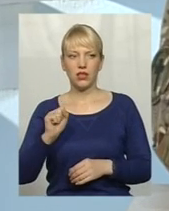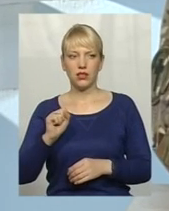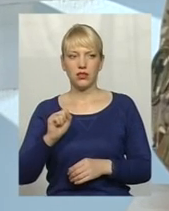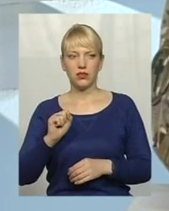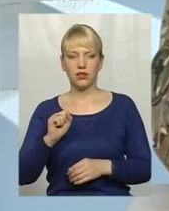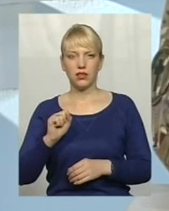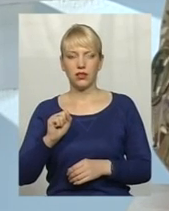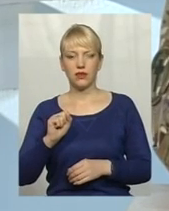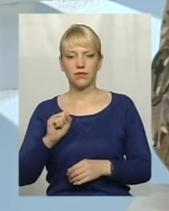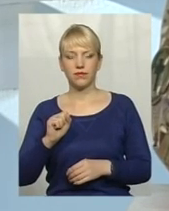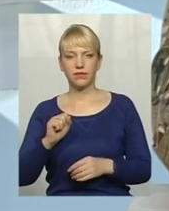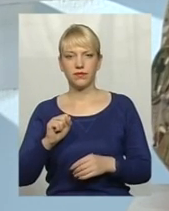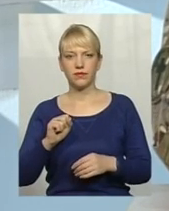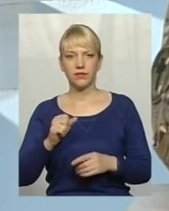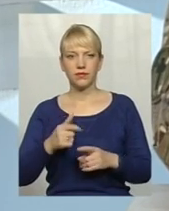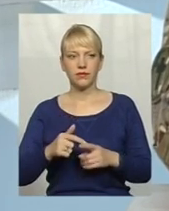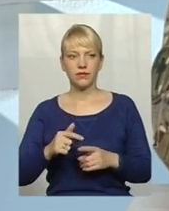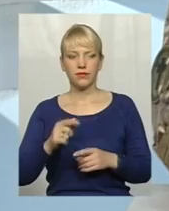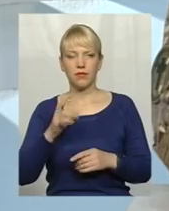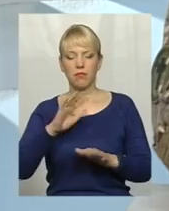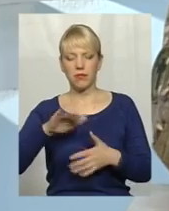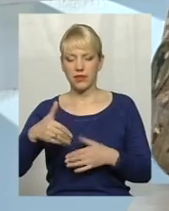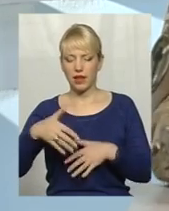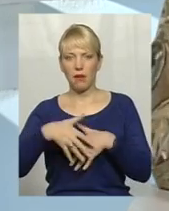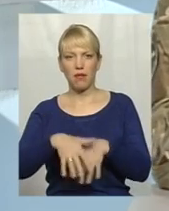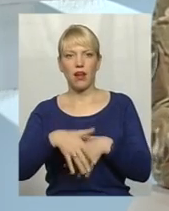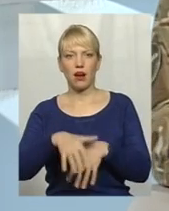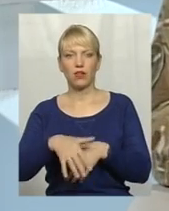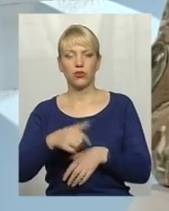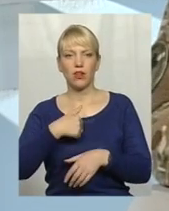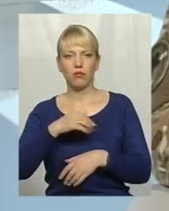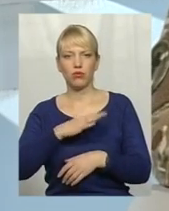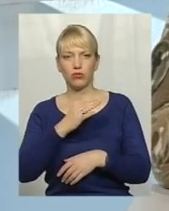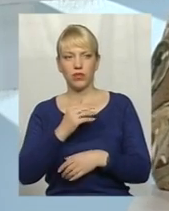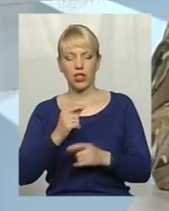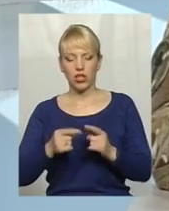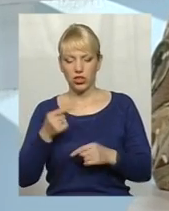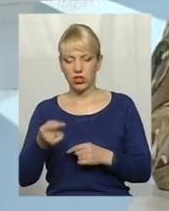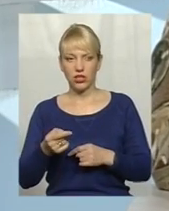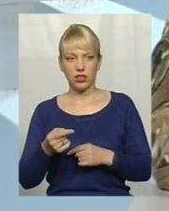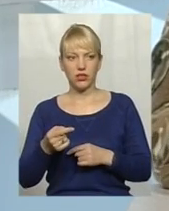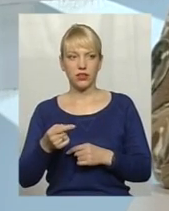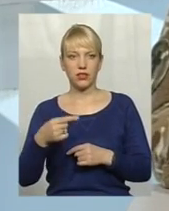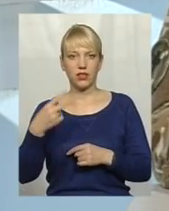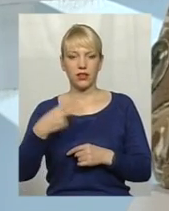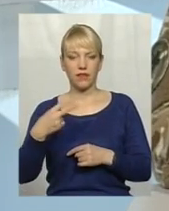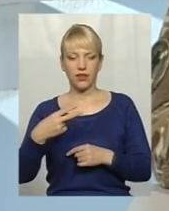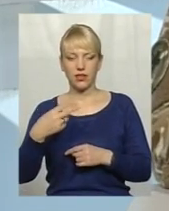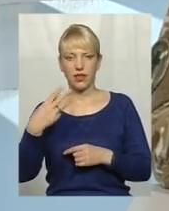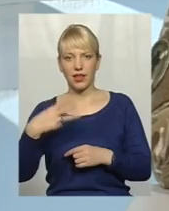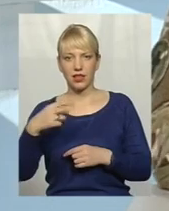зразу після параду. Через, буквально через 20, може, пів часа